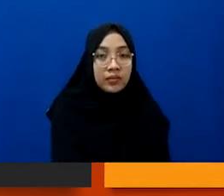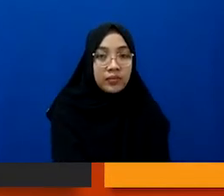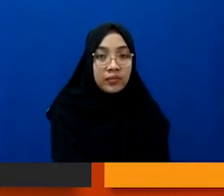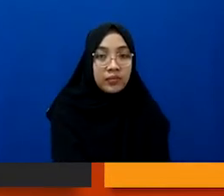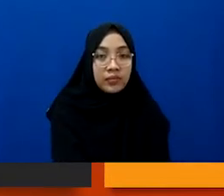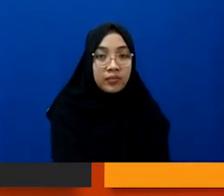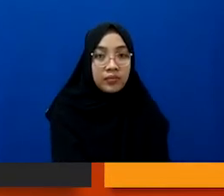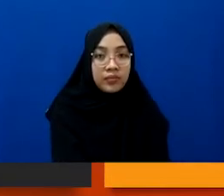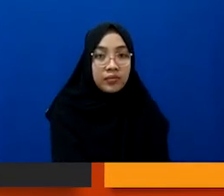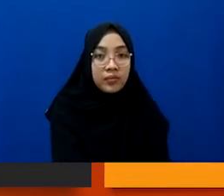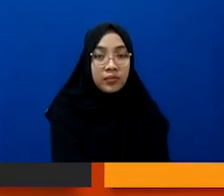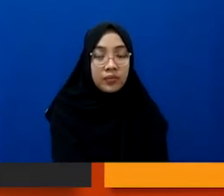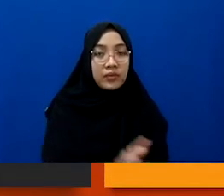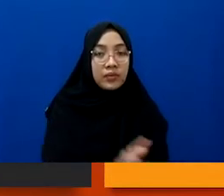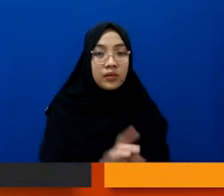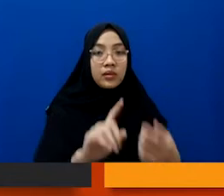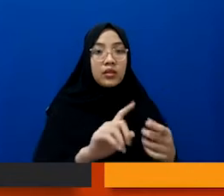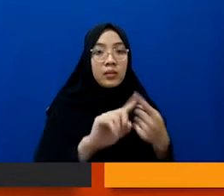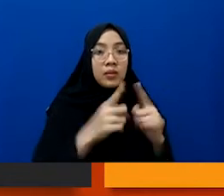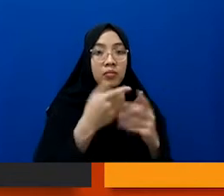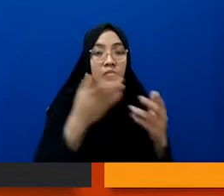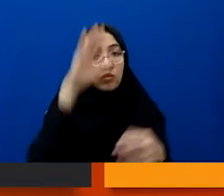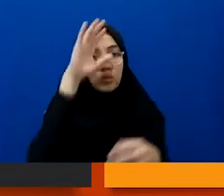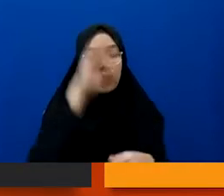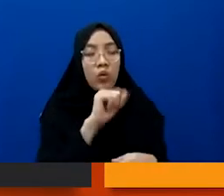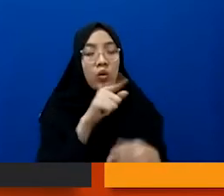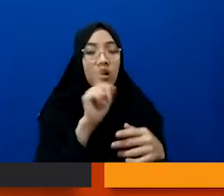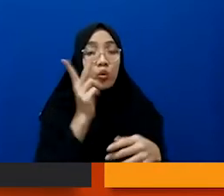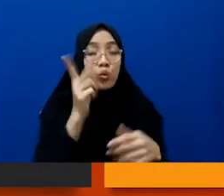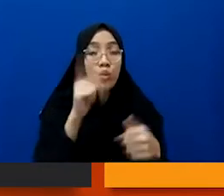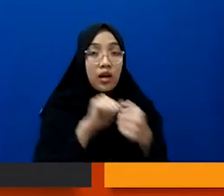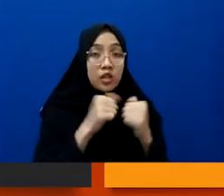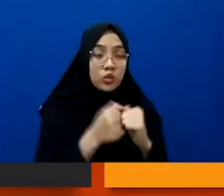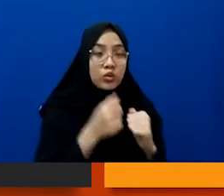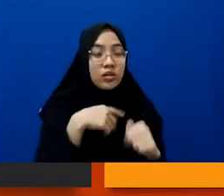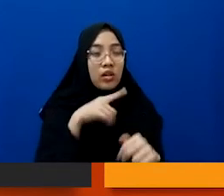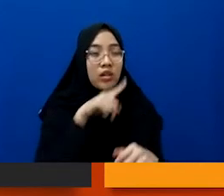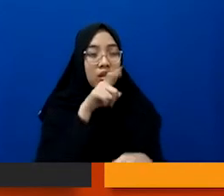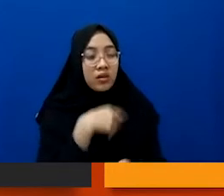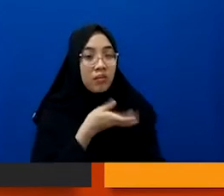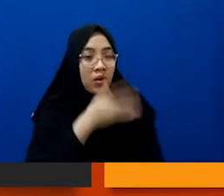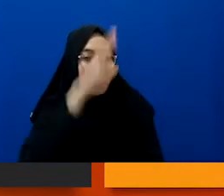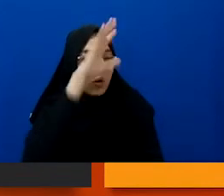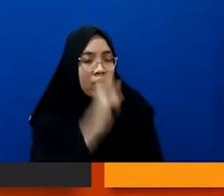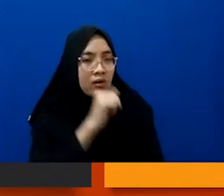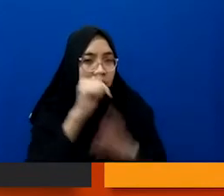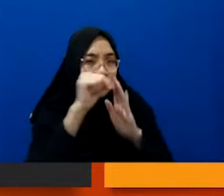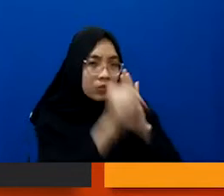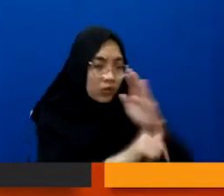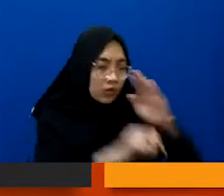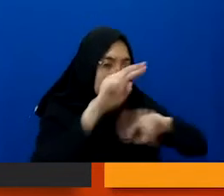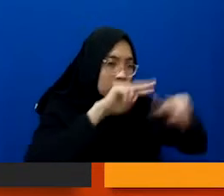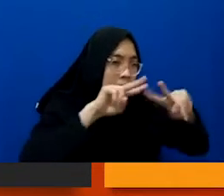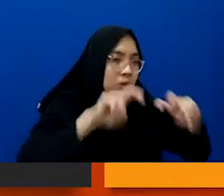kasus tadi ya, soal dua contoh kasus tadi, memunculkan pertanyaan ingin mengungkap, ingin tahu sih seterusnya kayak apa gitu.